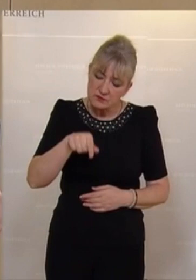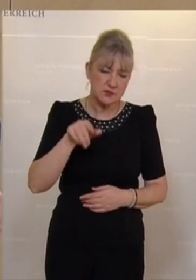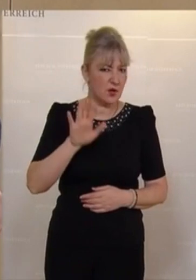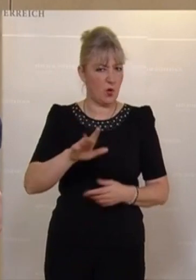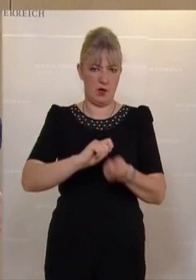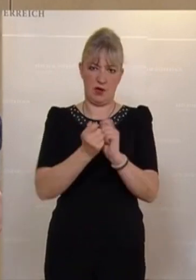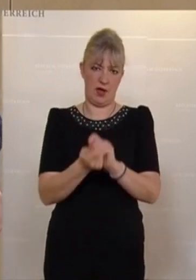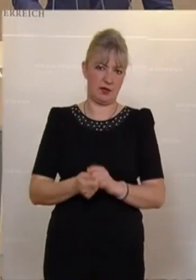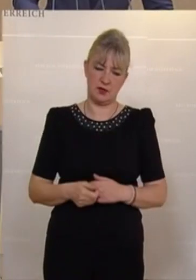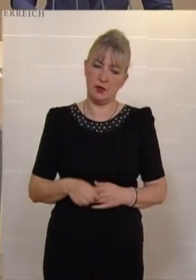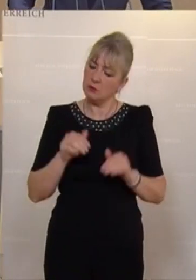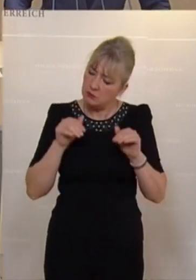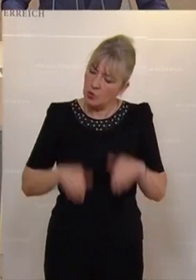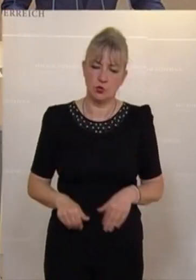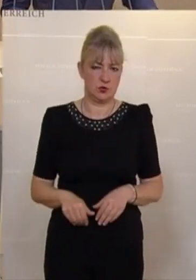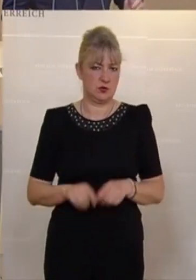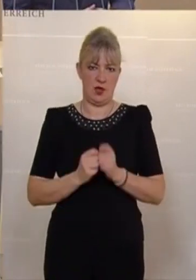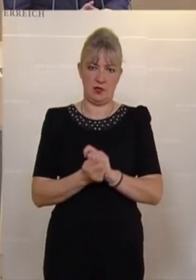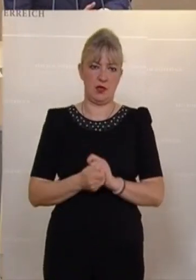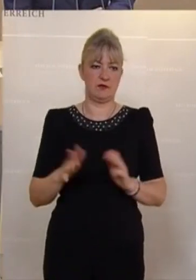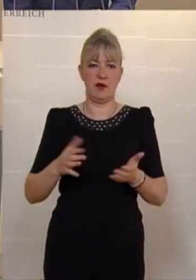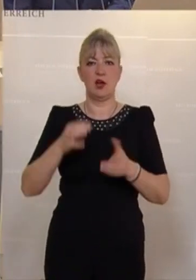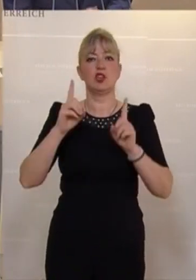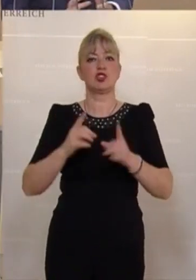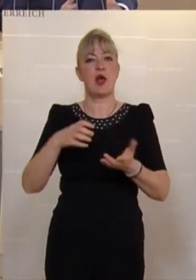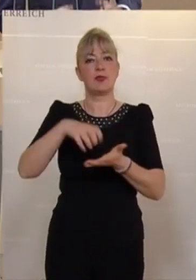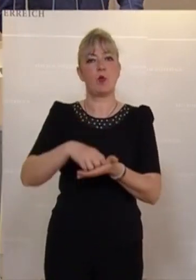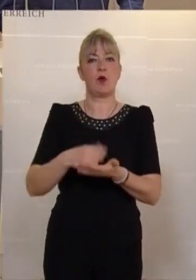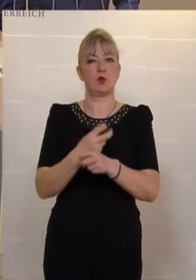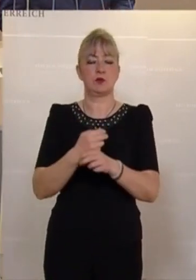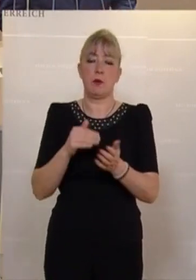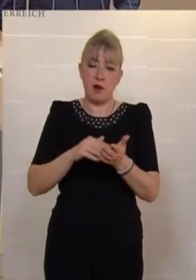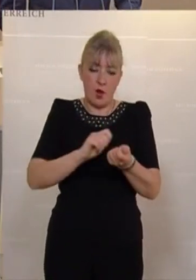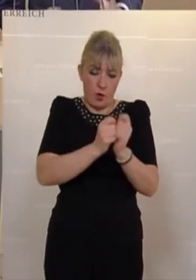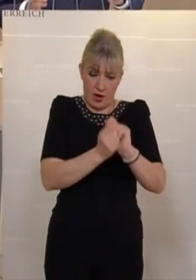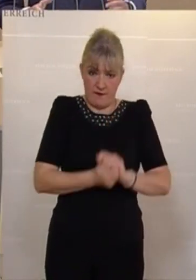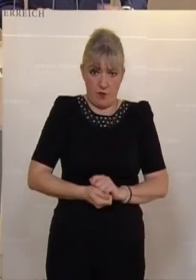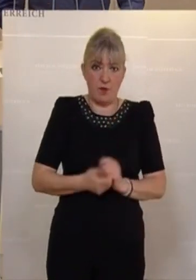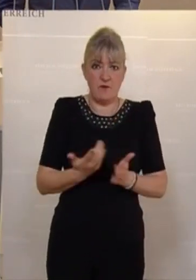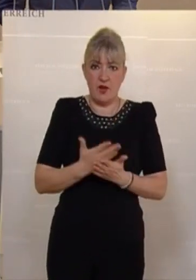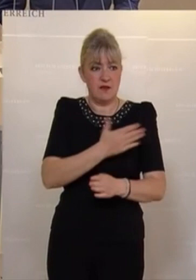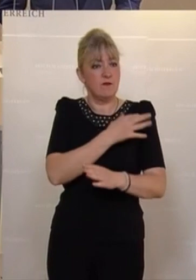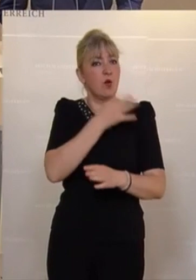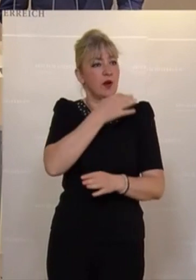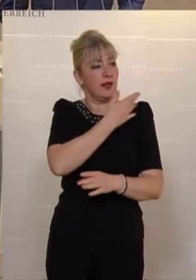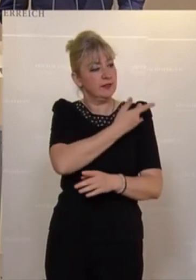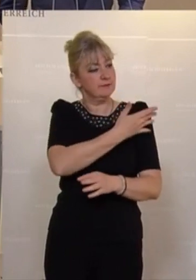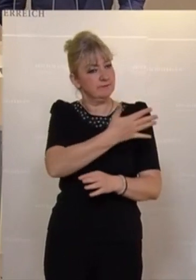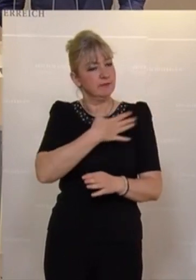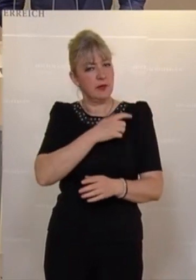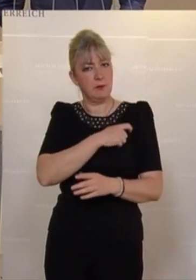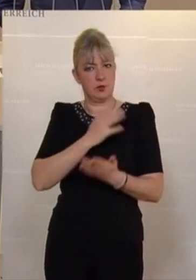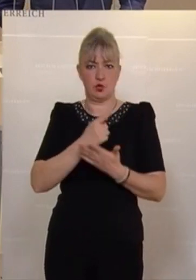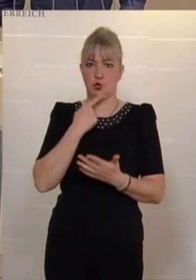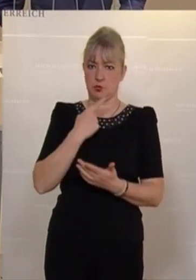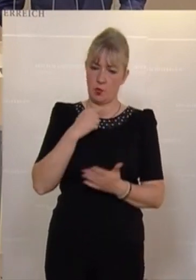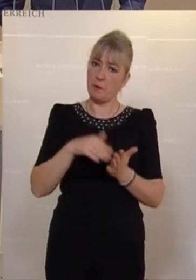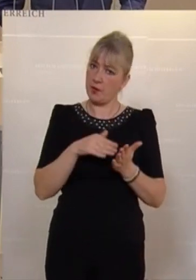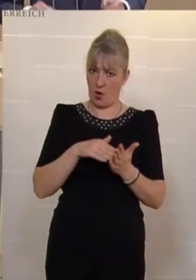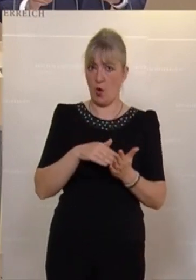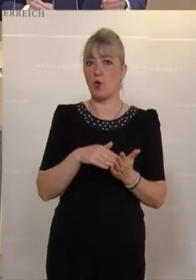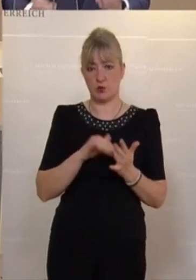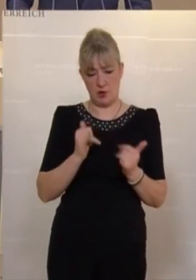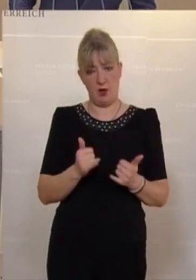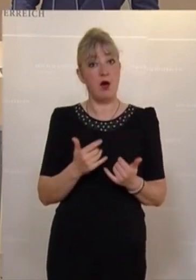ändern und es muss sich noch viel mehr ändern. Der Standard Österreich braucht all diese Reformen, von denen meine Vorrednerinnen meiner Fraktion gesprochen haben,